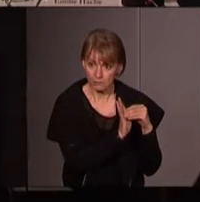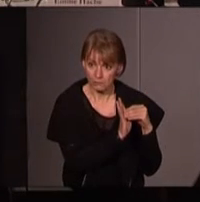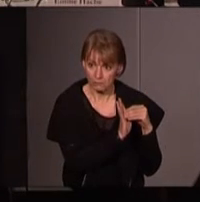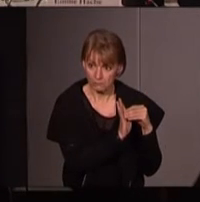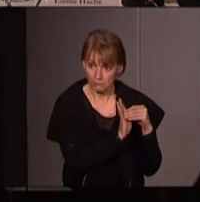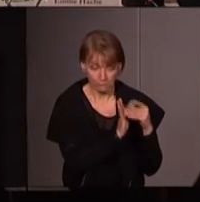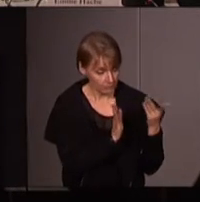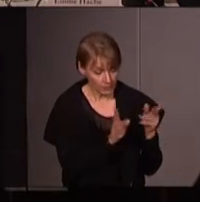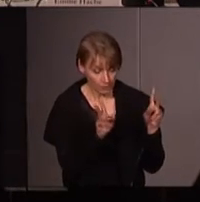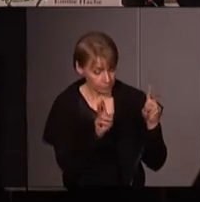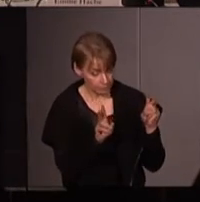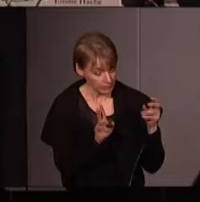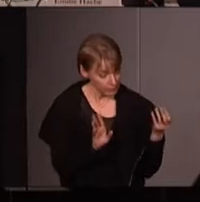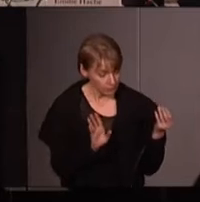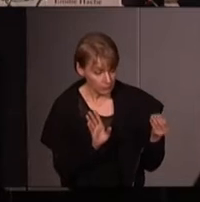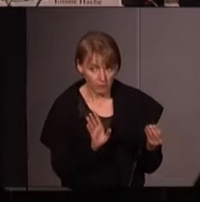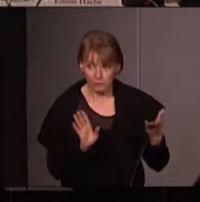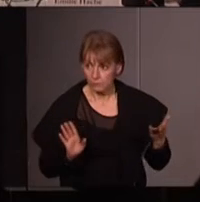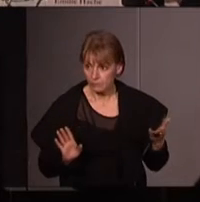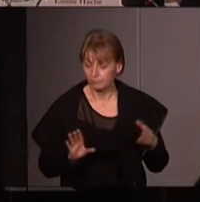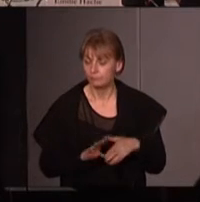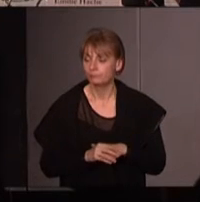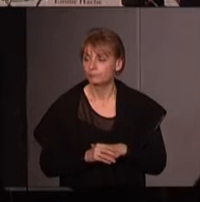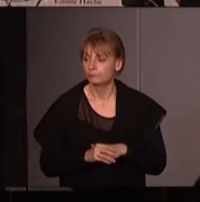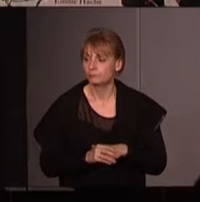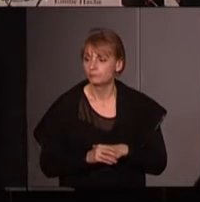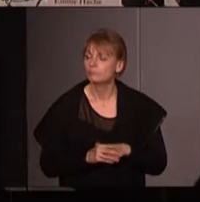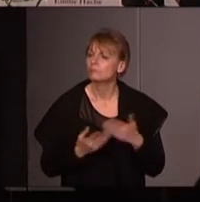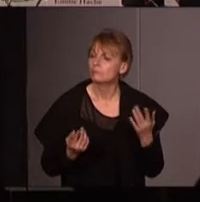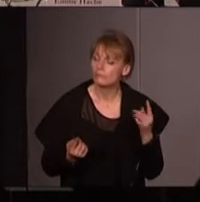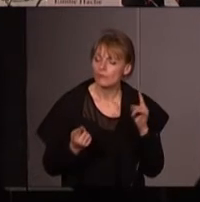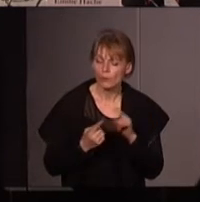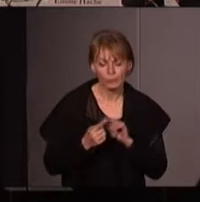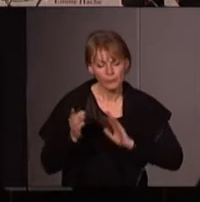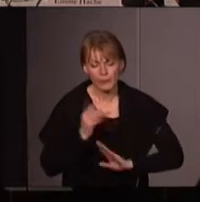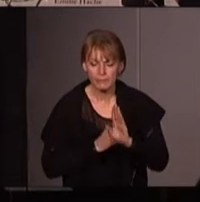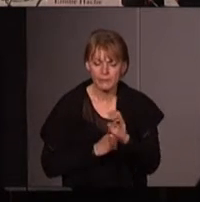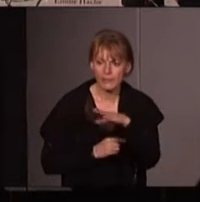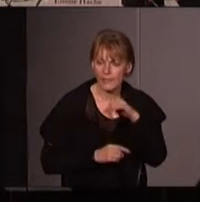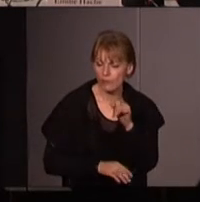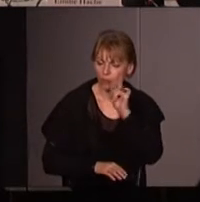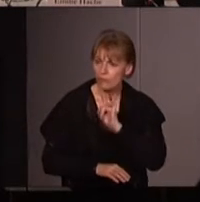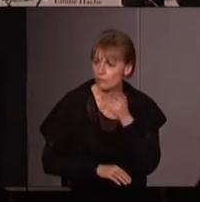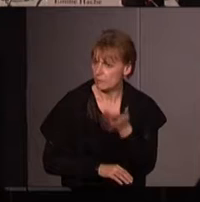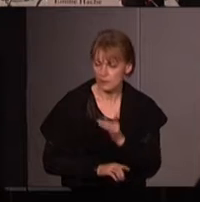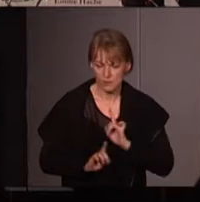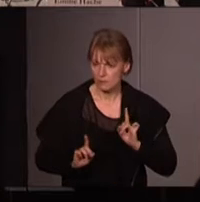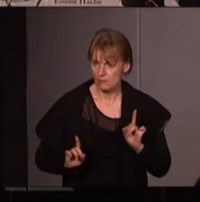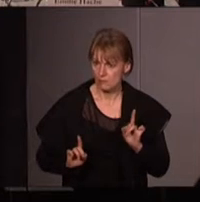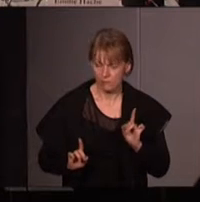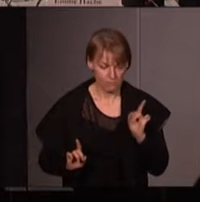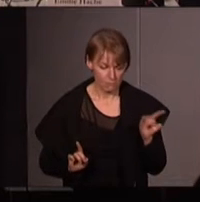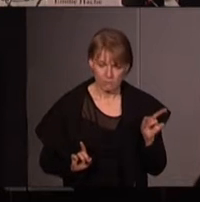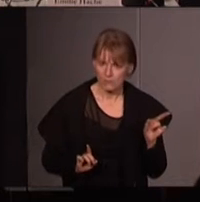donné elle a utilisé cette expression cette formule là non pas pour les écoféministes de ces mouvements là mais